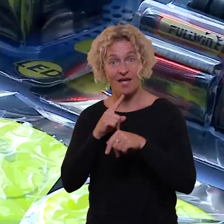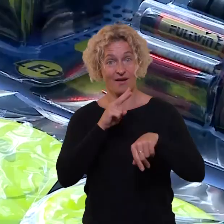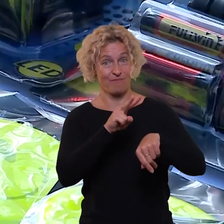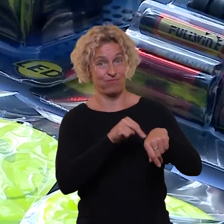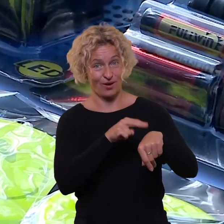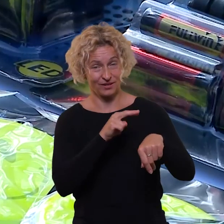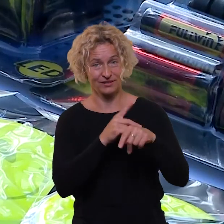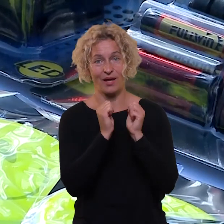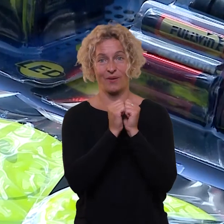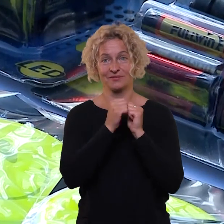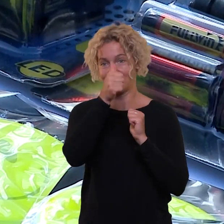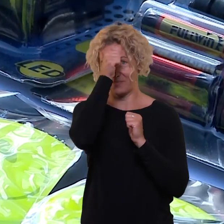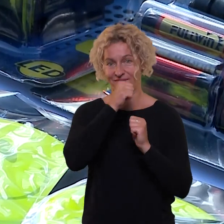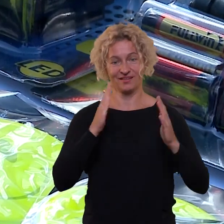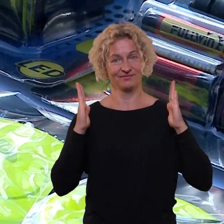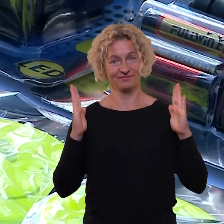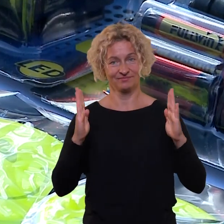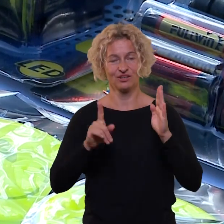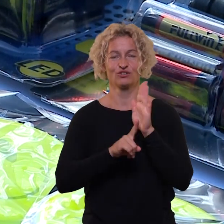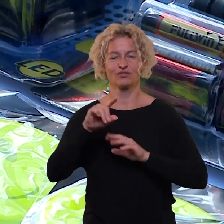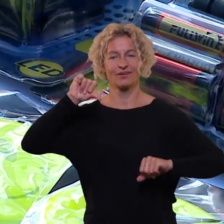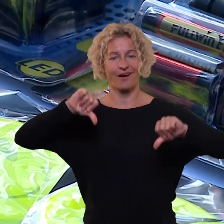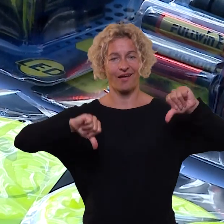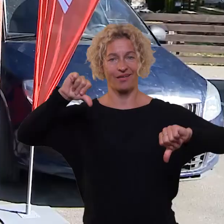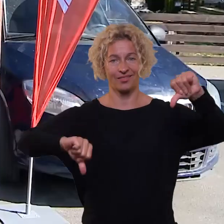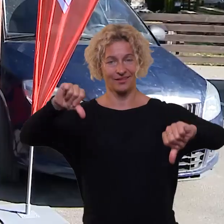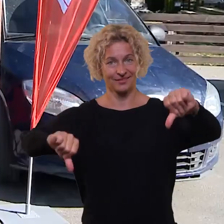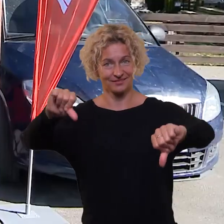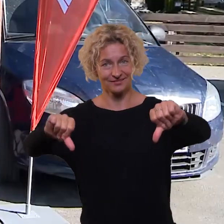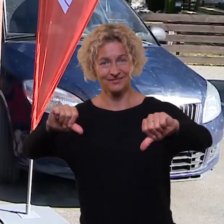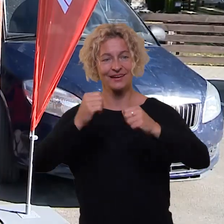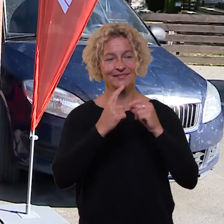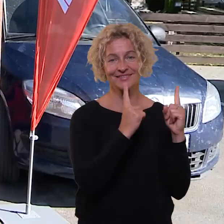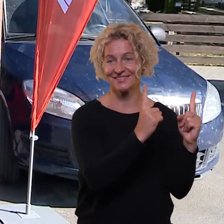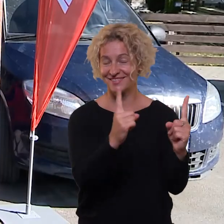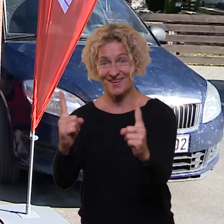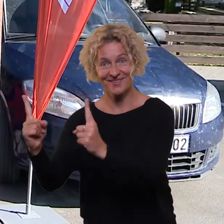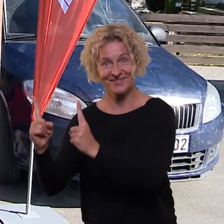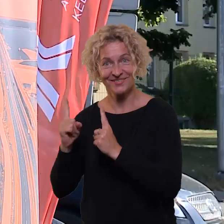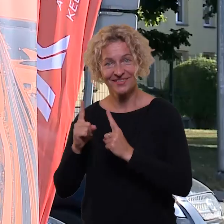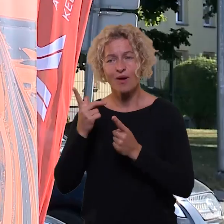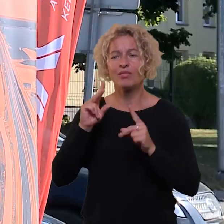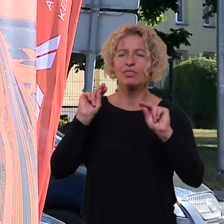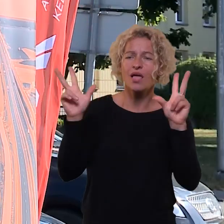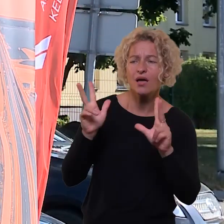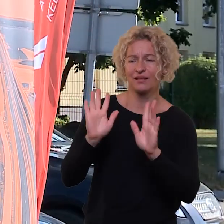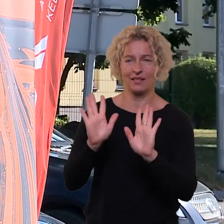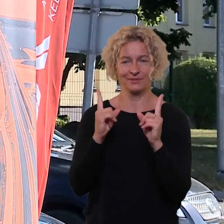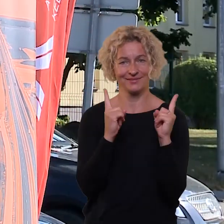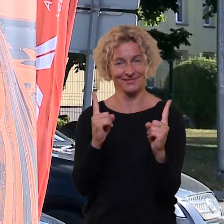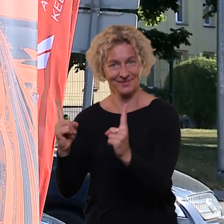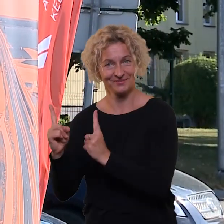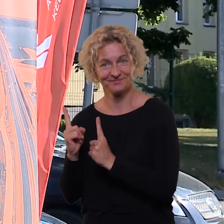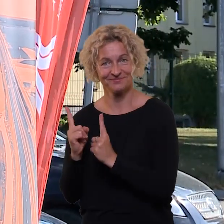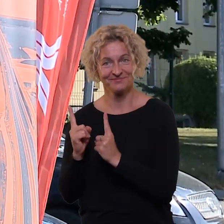atšvaitus. Policijos pareigūnai Roksėjai kaip ir kas metų organizuoja reidus, skirtus užtikrinti saugumo mieste ir išvengti nelaimiu.